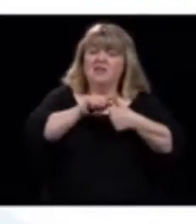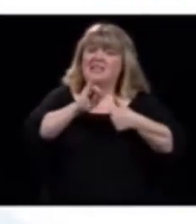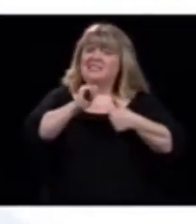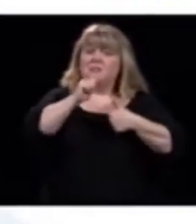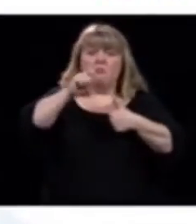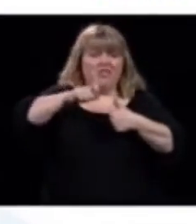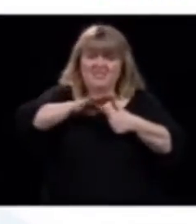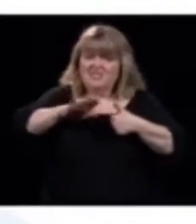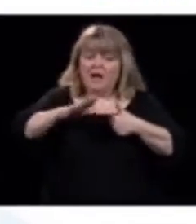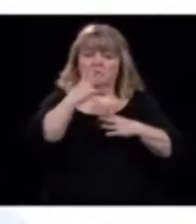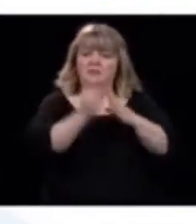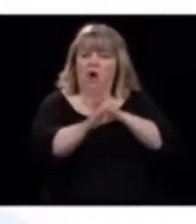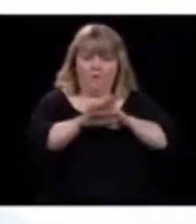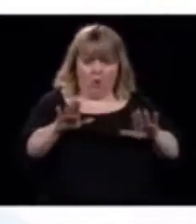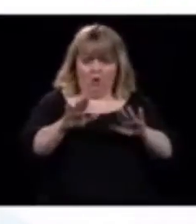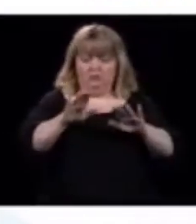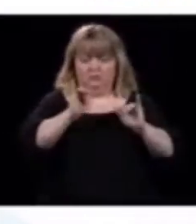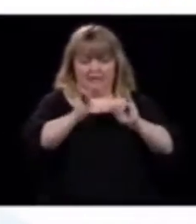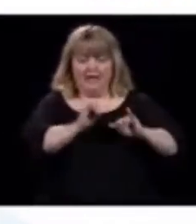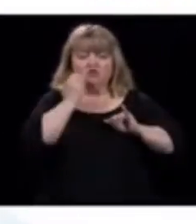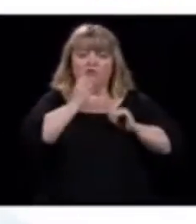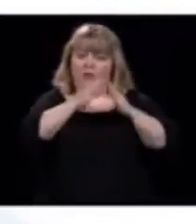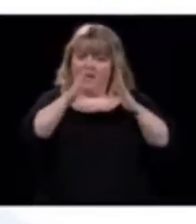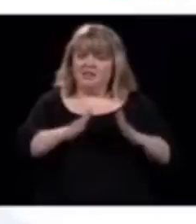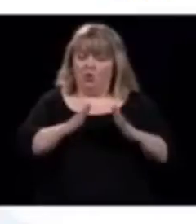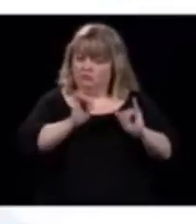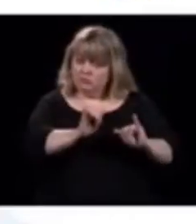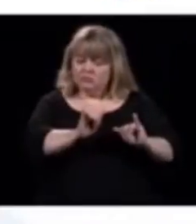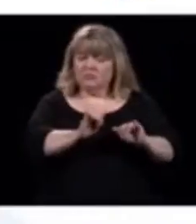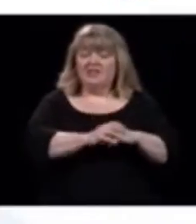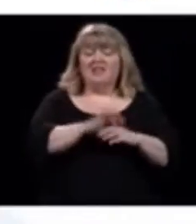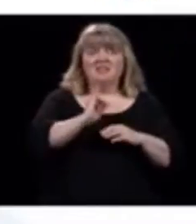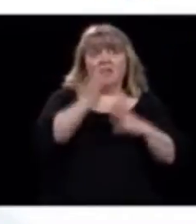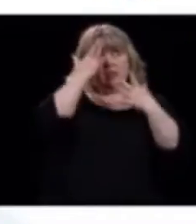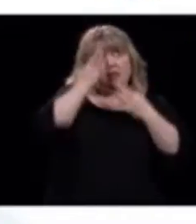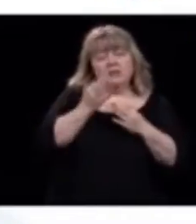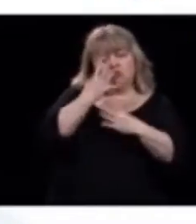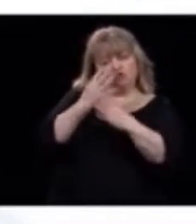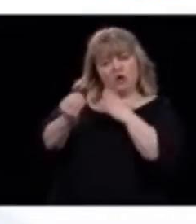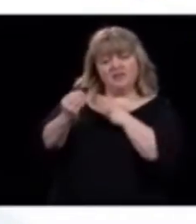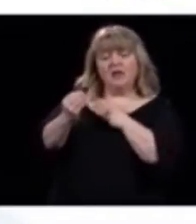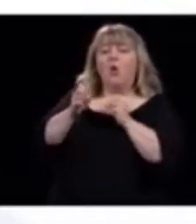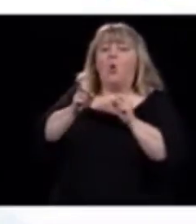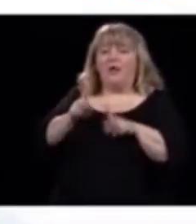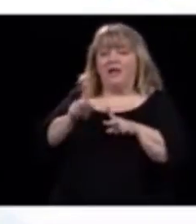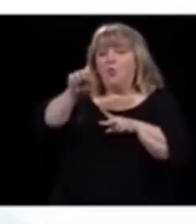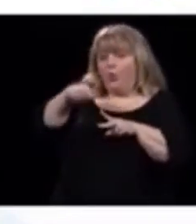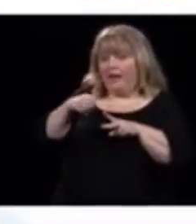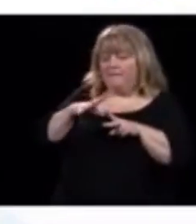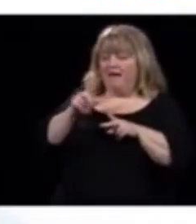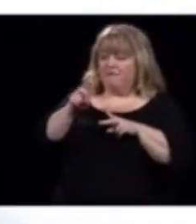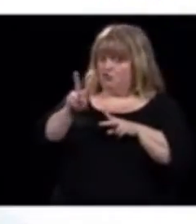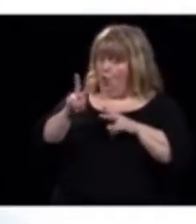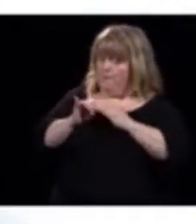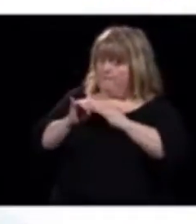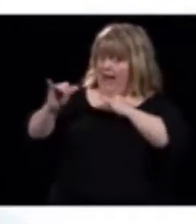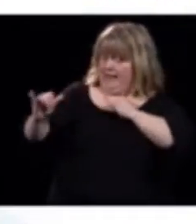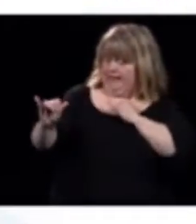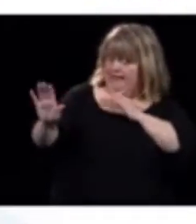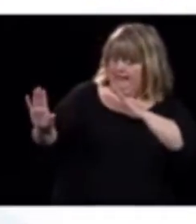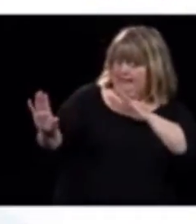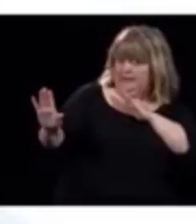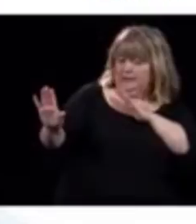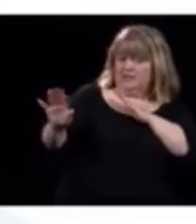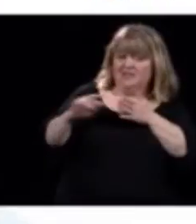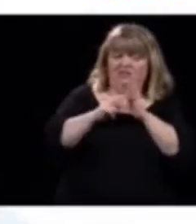nécessaire. Si on sort, on reste à deux mètres des autres personnes, quitte à ce que ça vous prenne un petit peu plus de temps